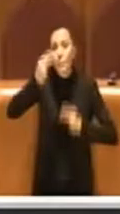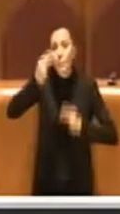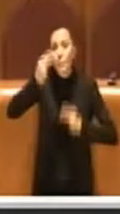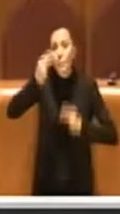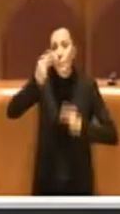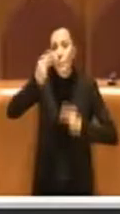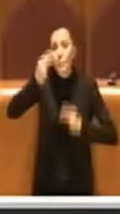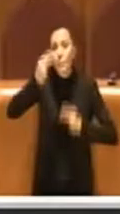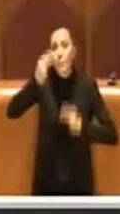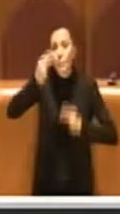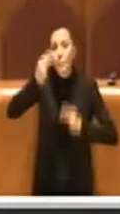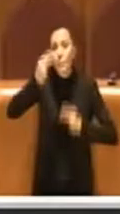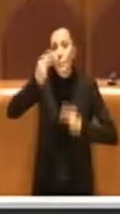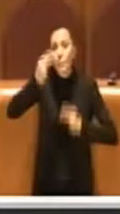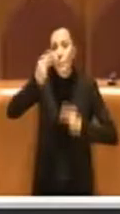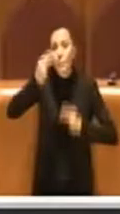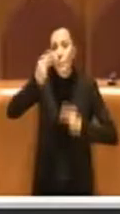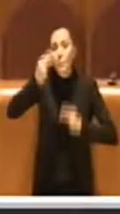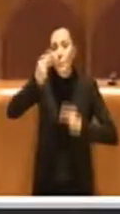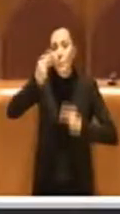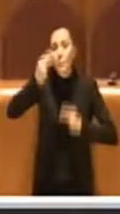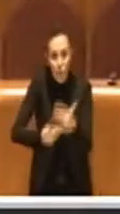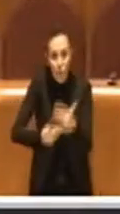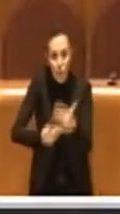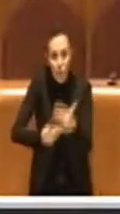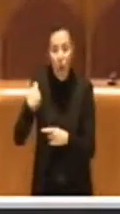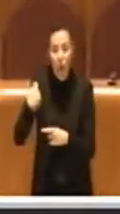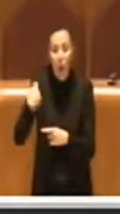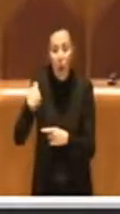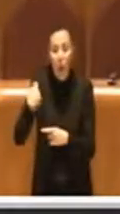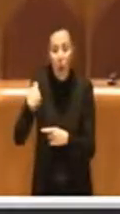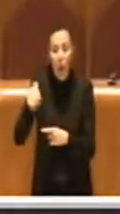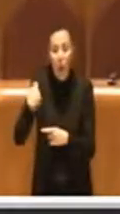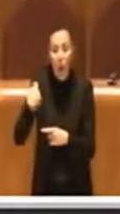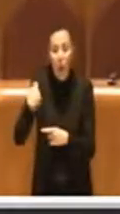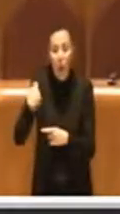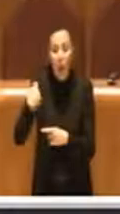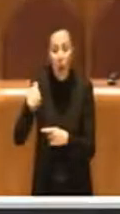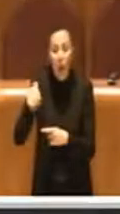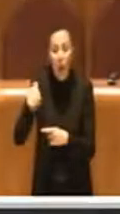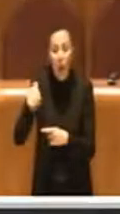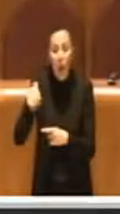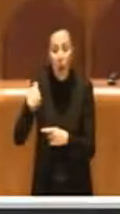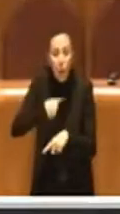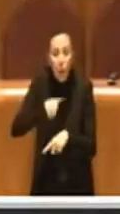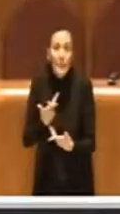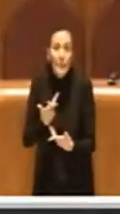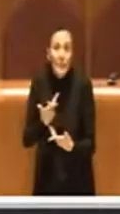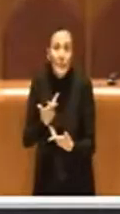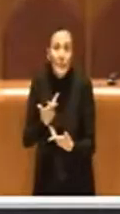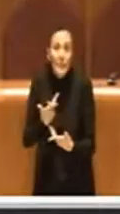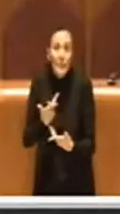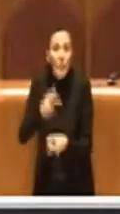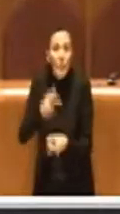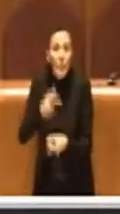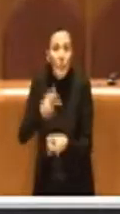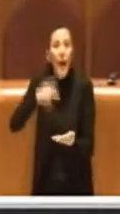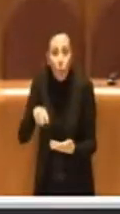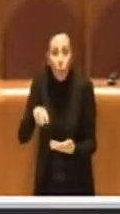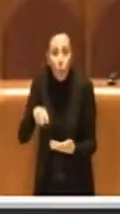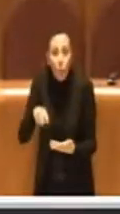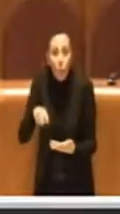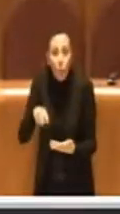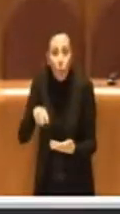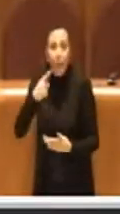sentenza esecutiva. Se poi si è arrivati, e siamo oggi, nel 2020, a provare anche delle sentenze esecutive, è normale che con il decorrere del